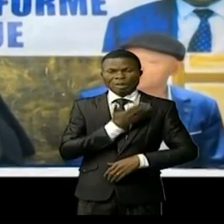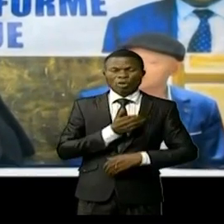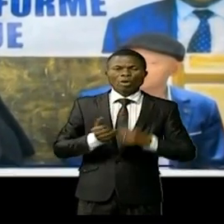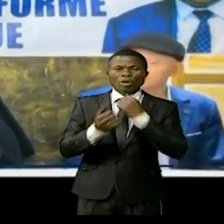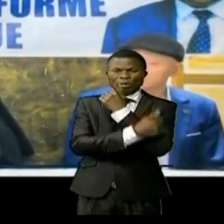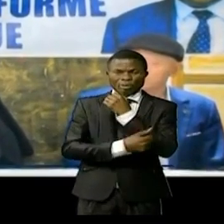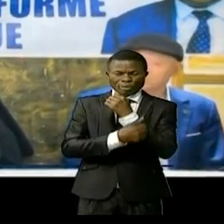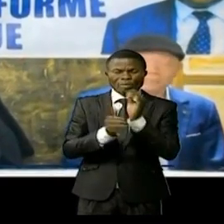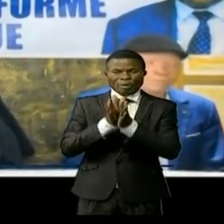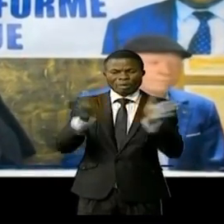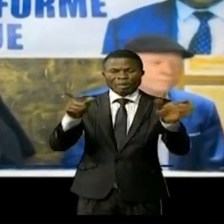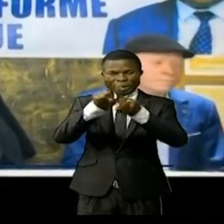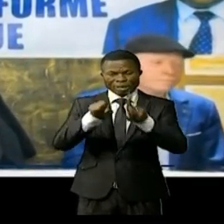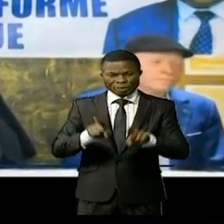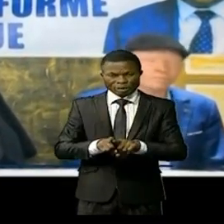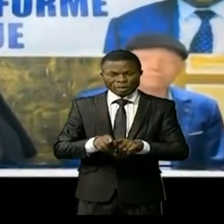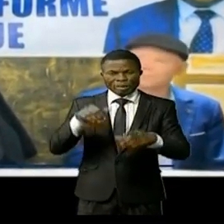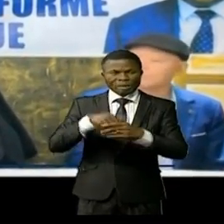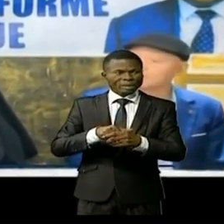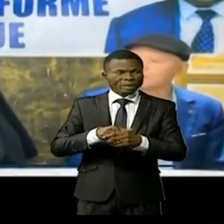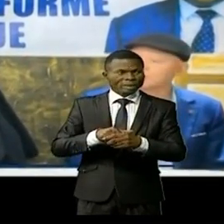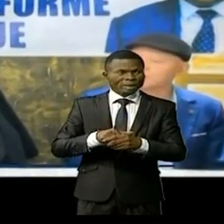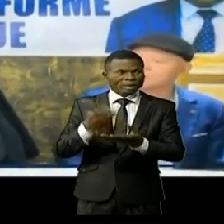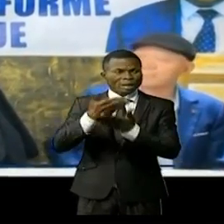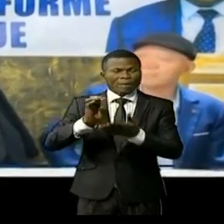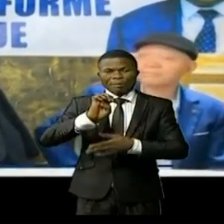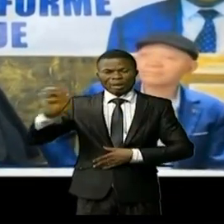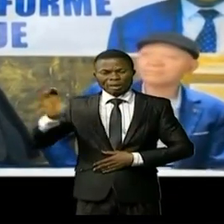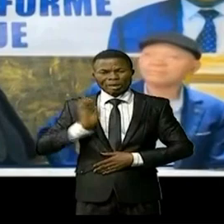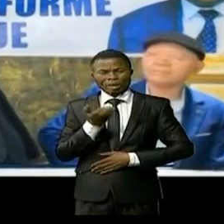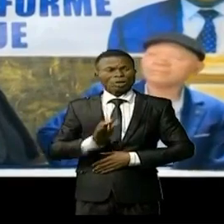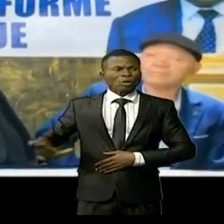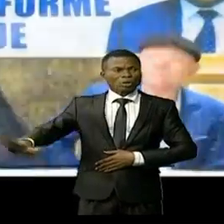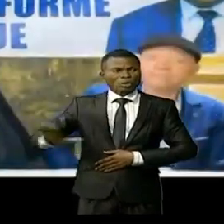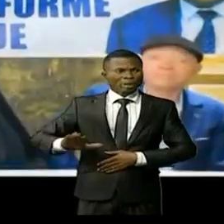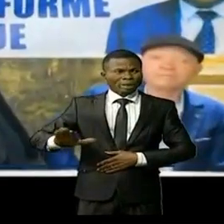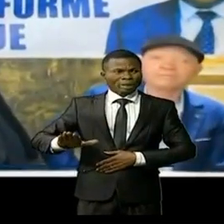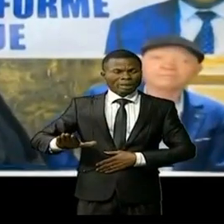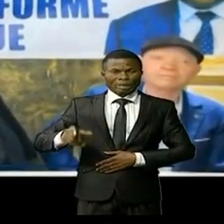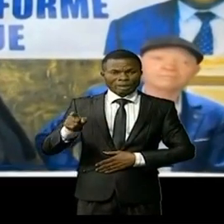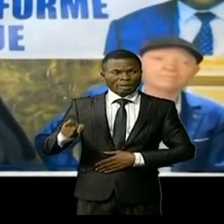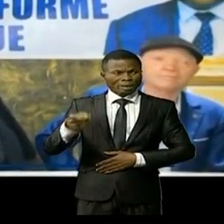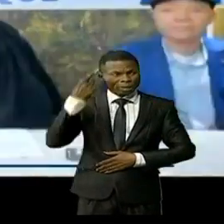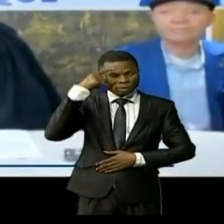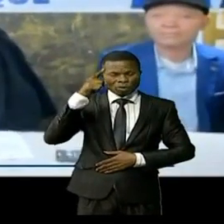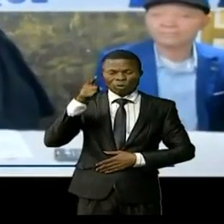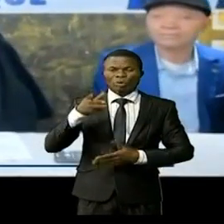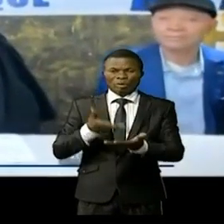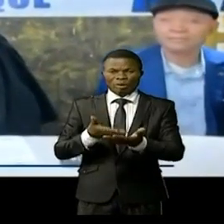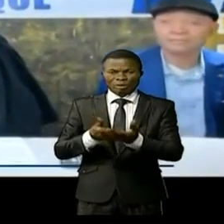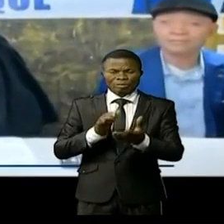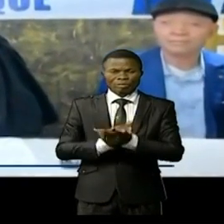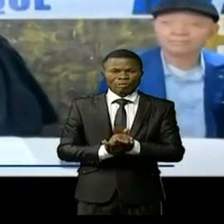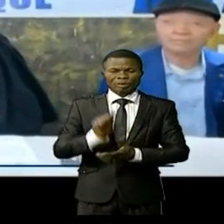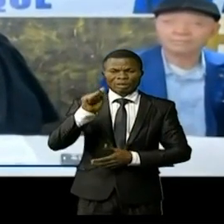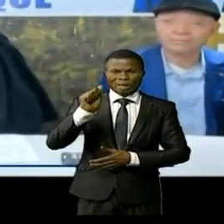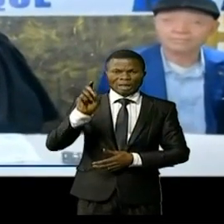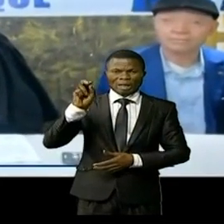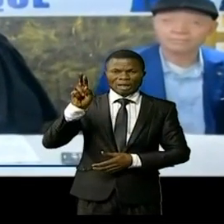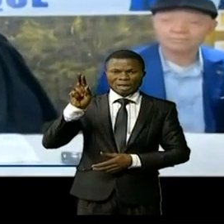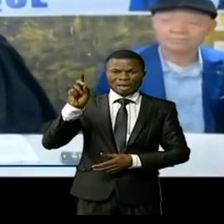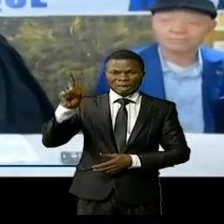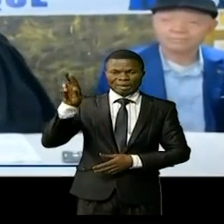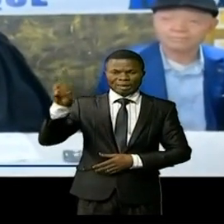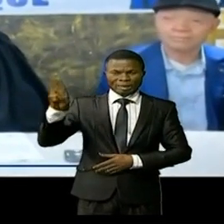en général et dans la partie est de notre territoire national en particulier L'ADR de la députée